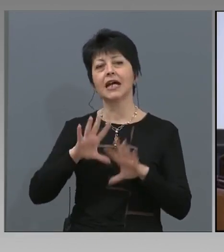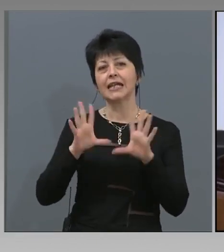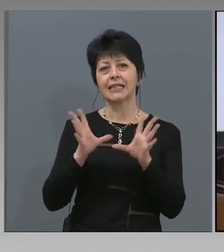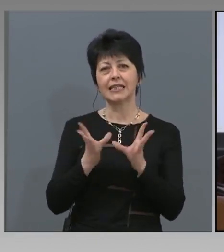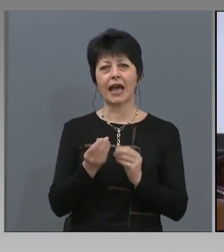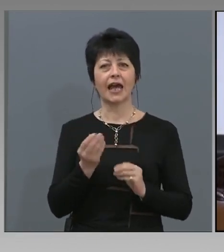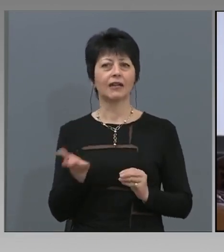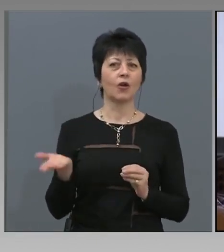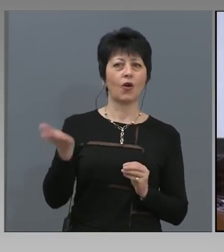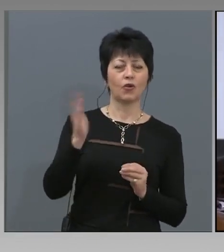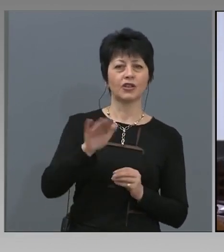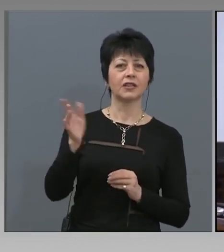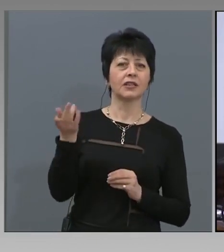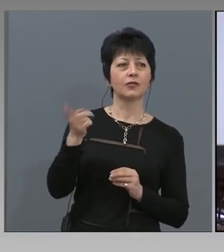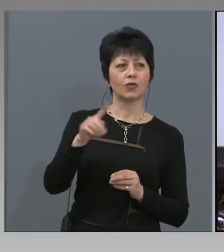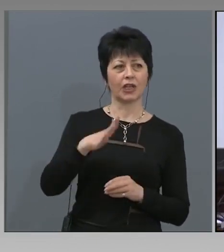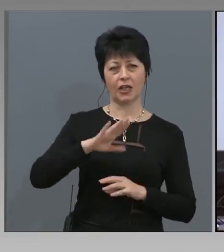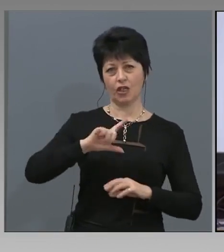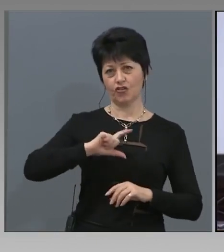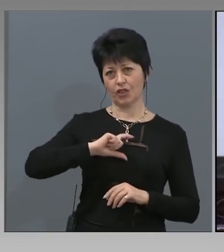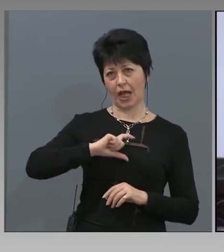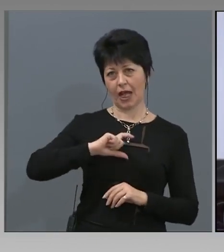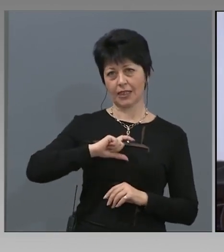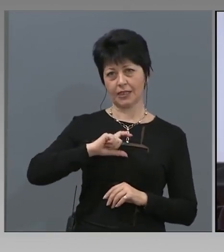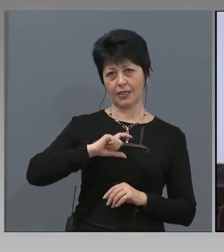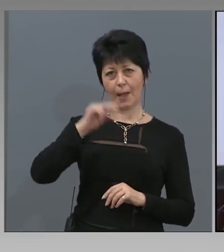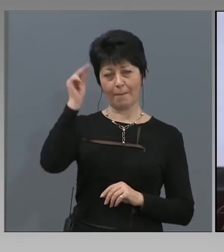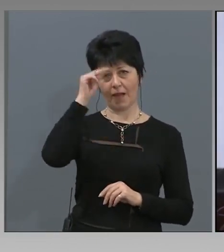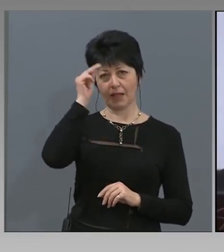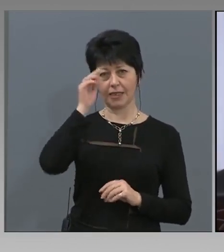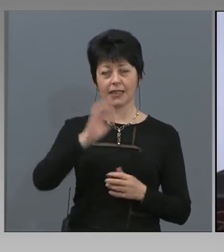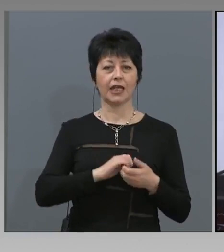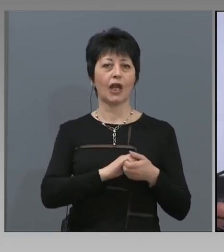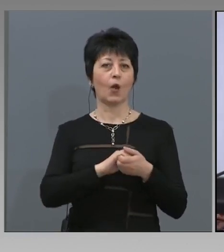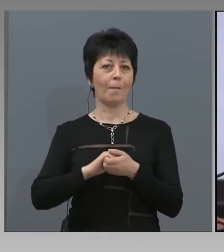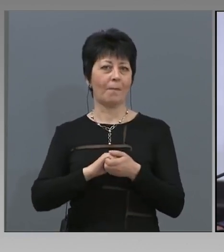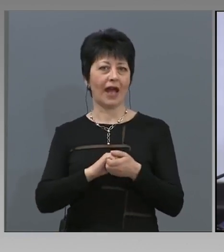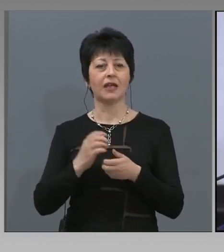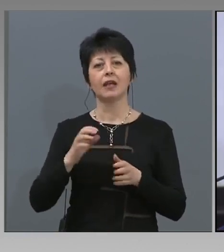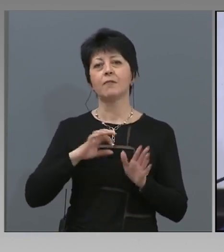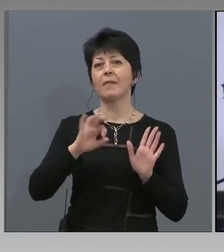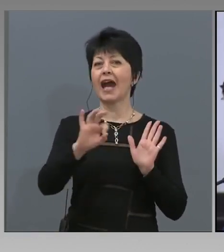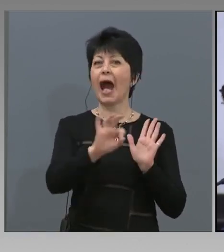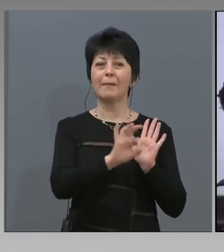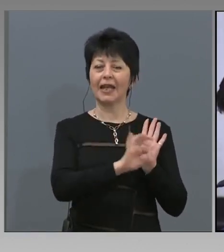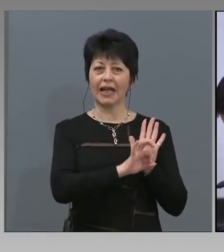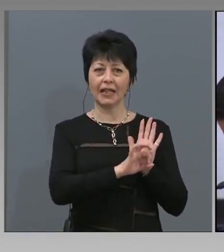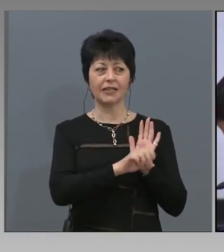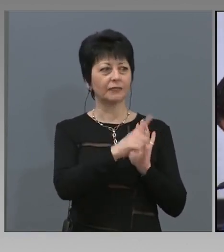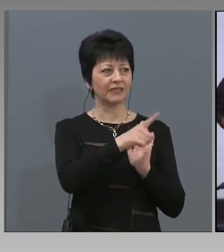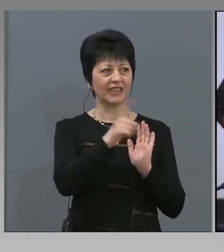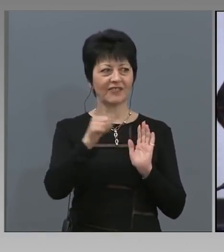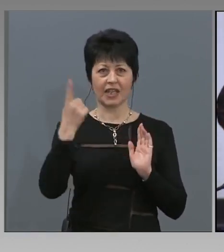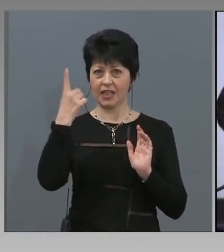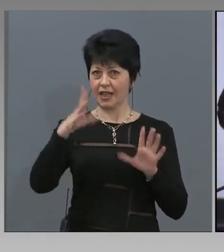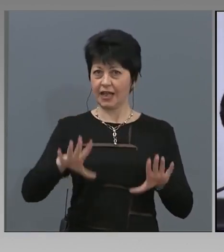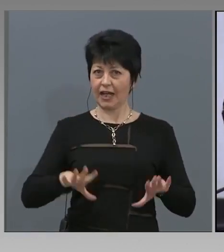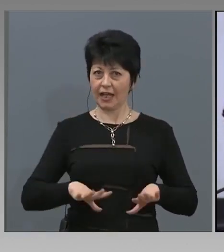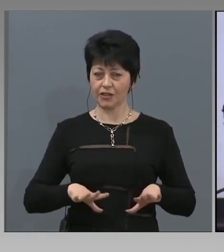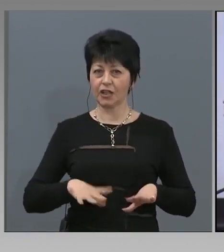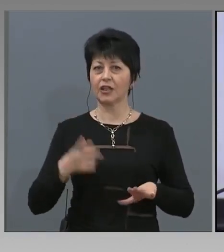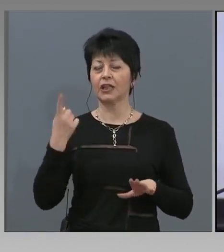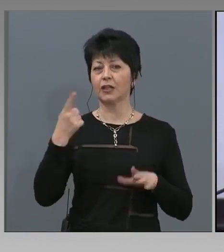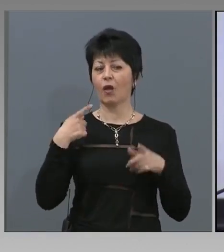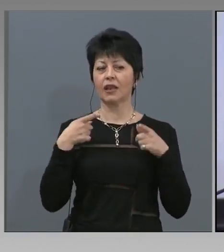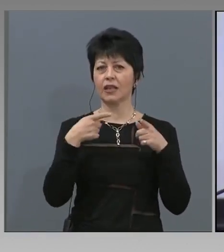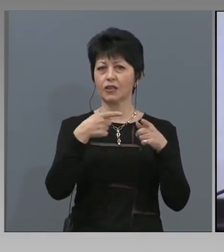частни български компании. Реализирали сме мобилна апликация, която е за всеки един гражданин, която е насочена